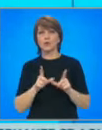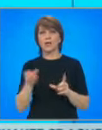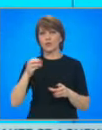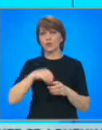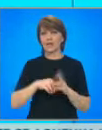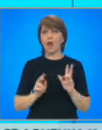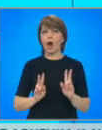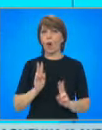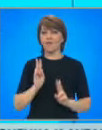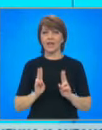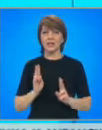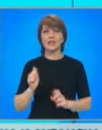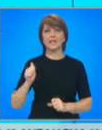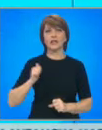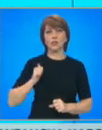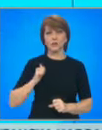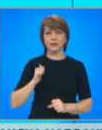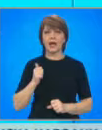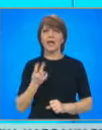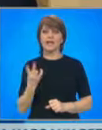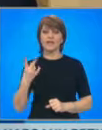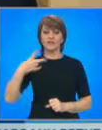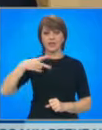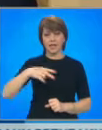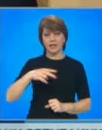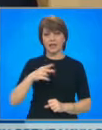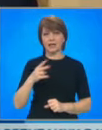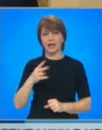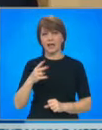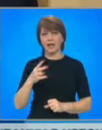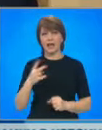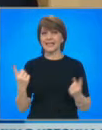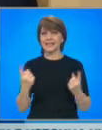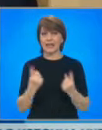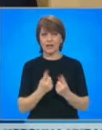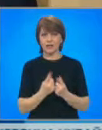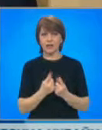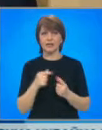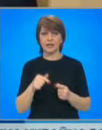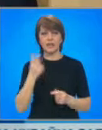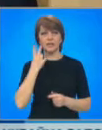Още за двустранните му срещи в бългийската столица от коръспондента ни, да си Славя Постолова.